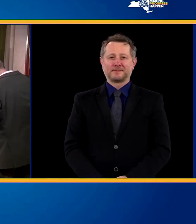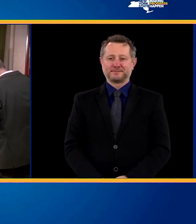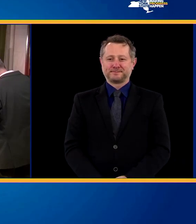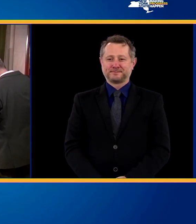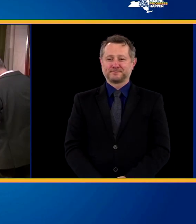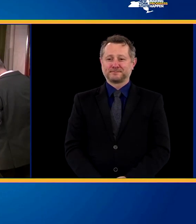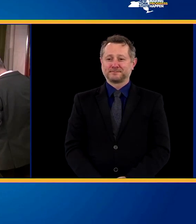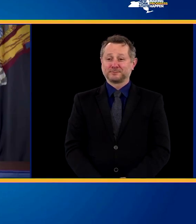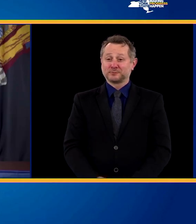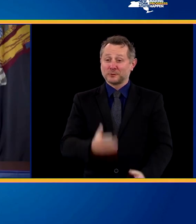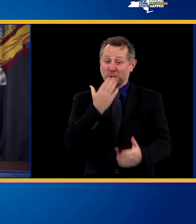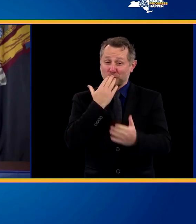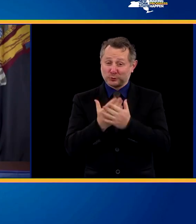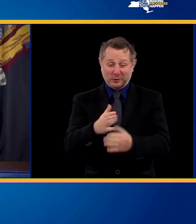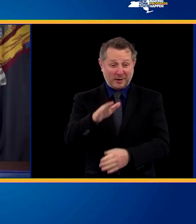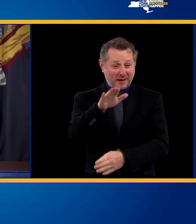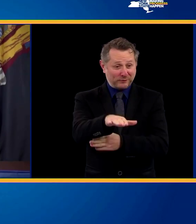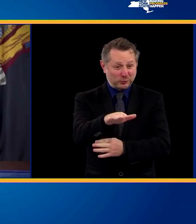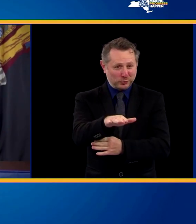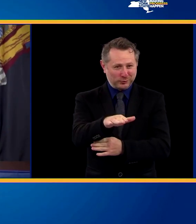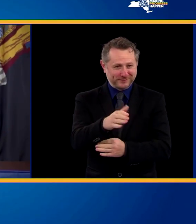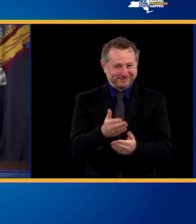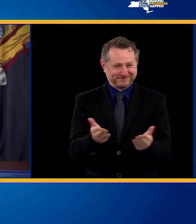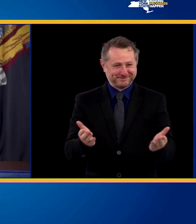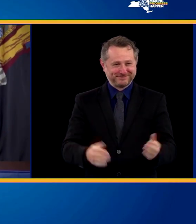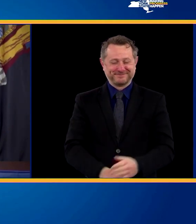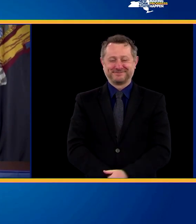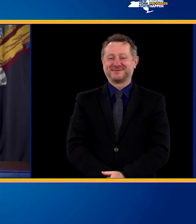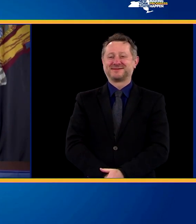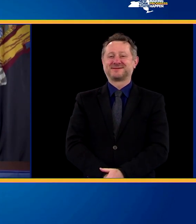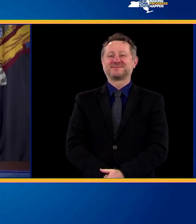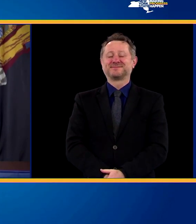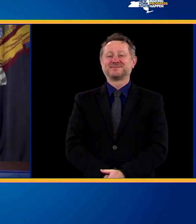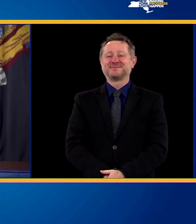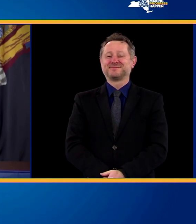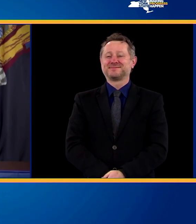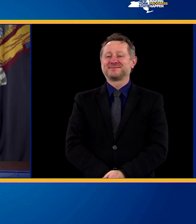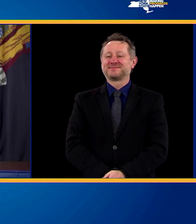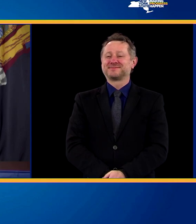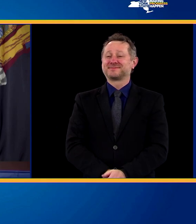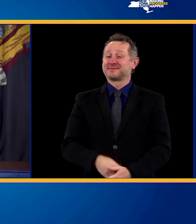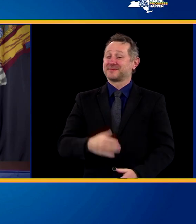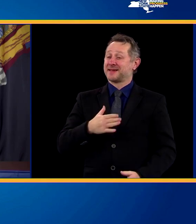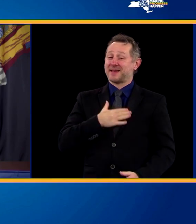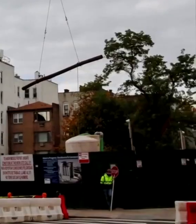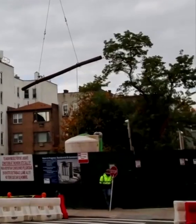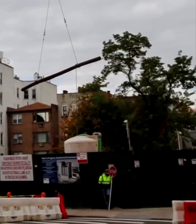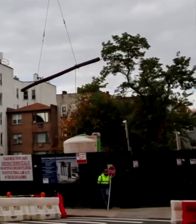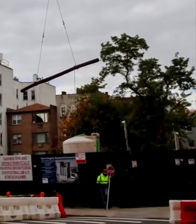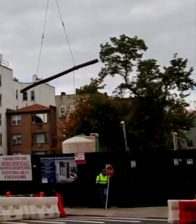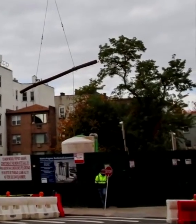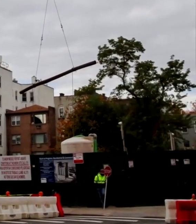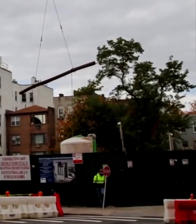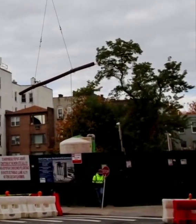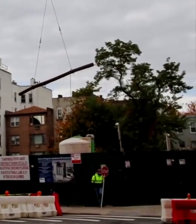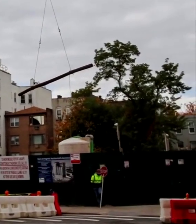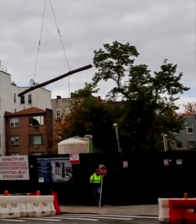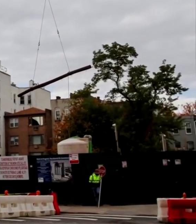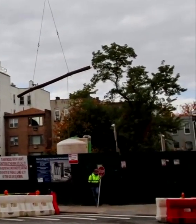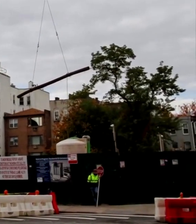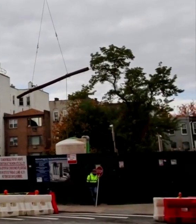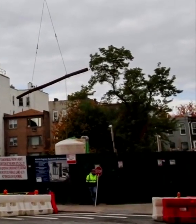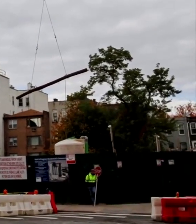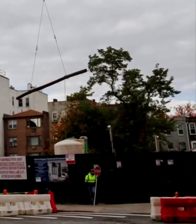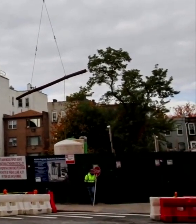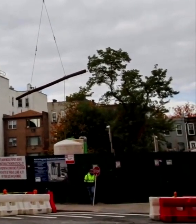Der Gouverneur von New York, Andrew Cuomo, hat angekündigt, die Corona-bedingten Einschränkungen wieder zu lockern. In